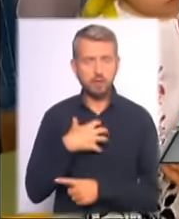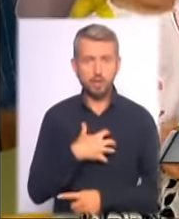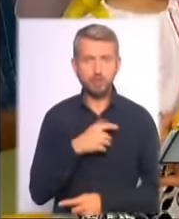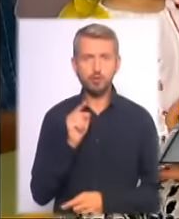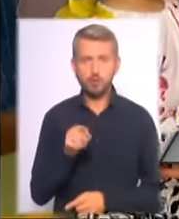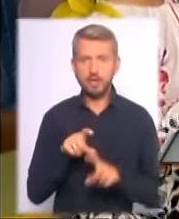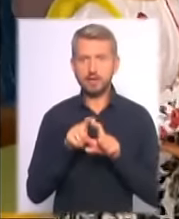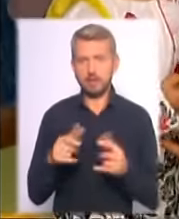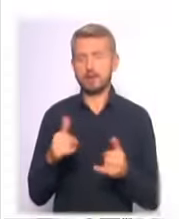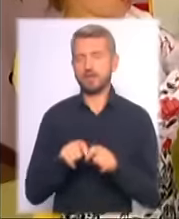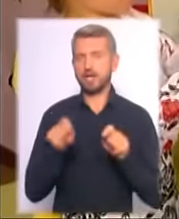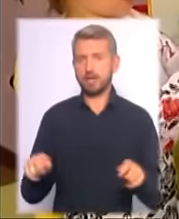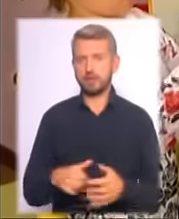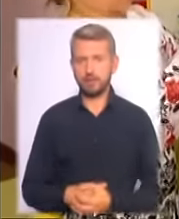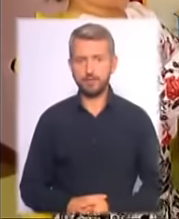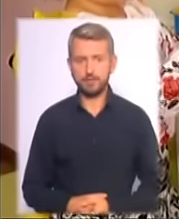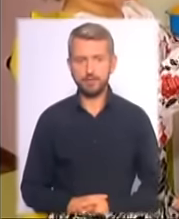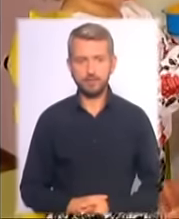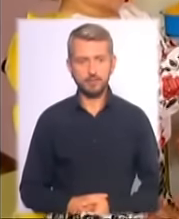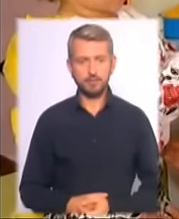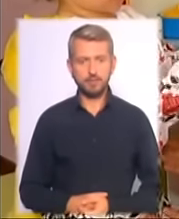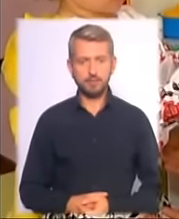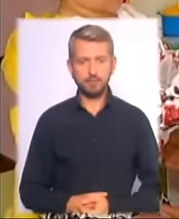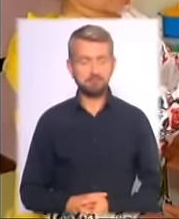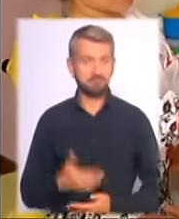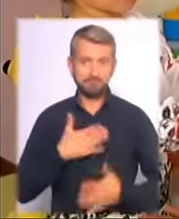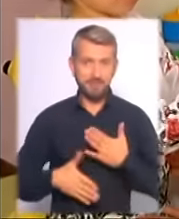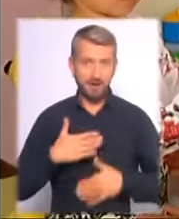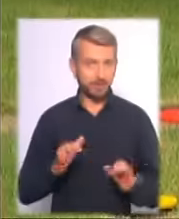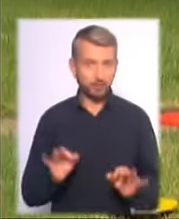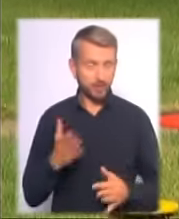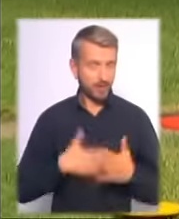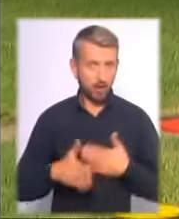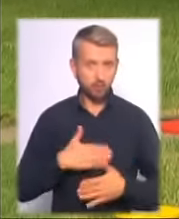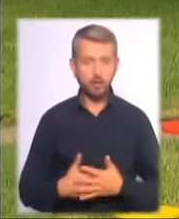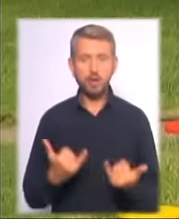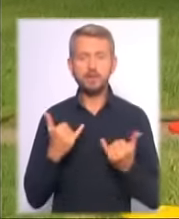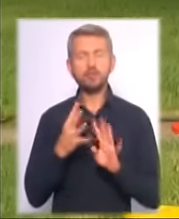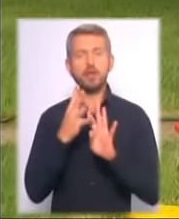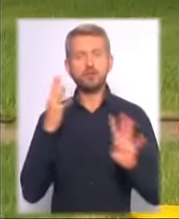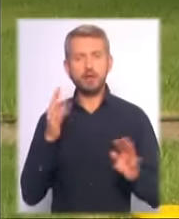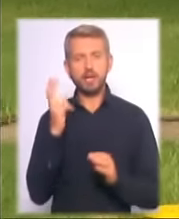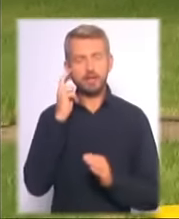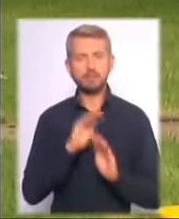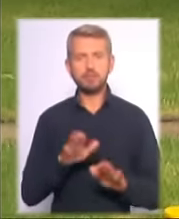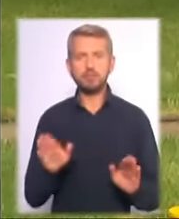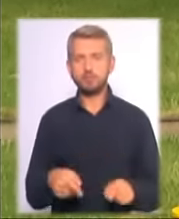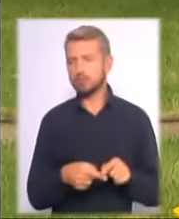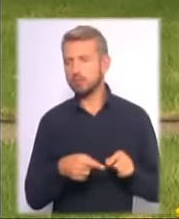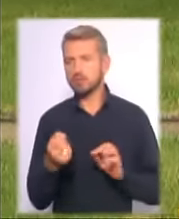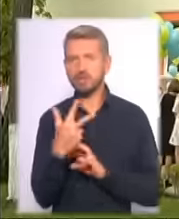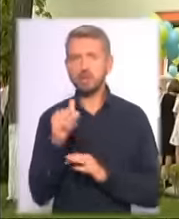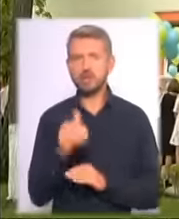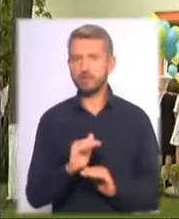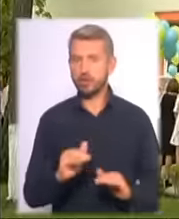щоб цей заклад зараз відкрився. Радісно, звичайно, радісно. Нинішня черга до столичних садків завдовжки 13 тисяч